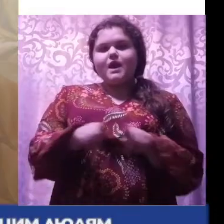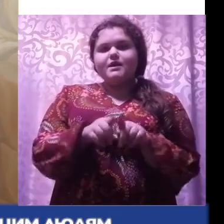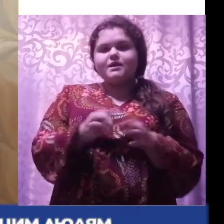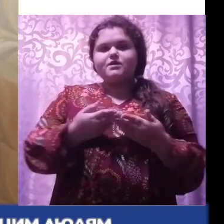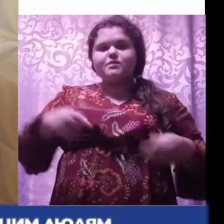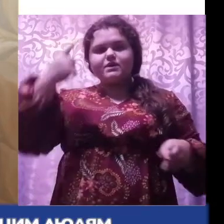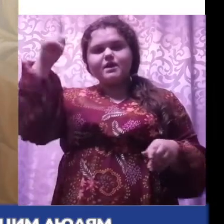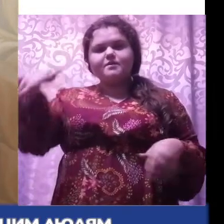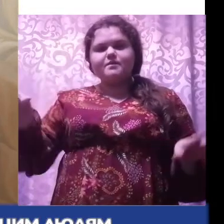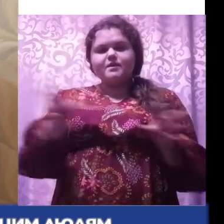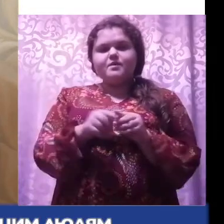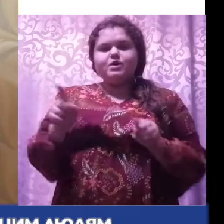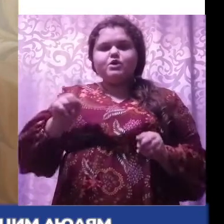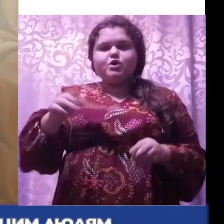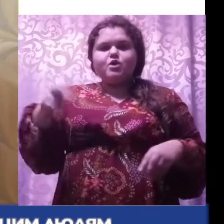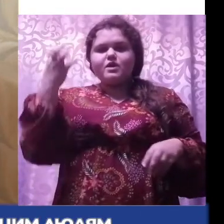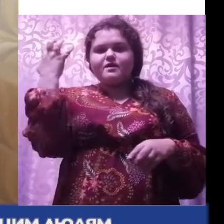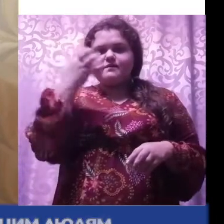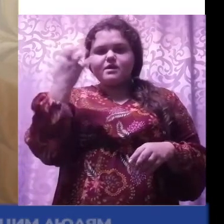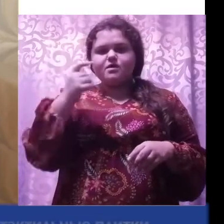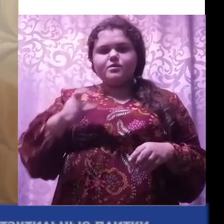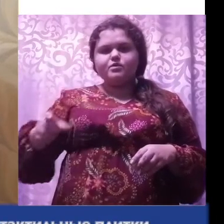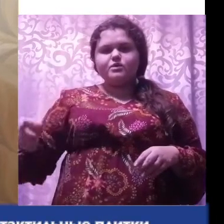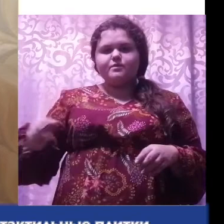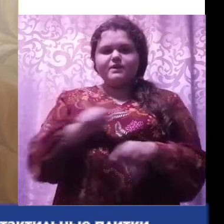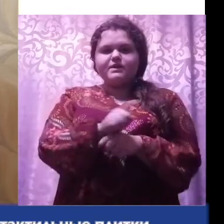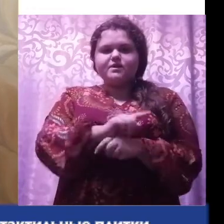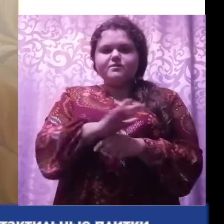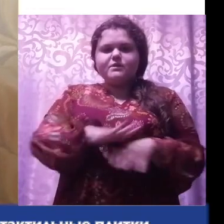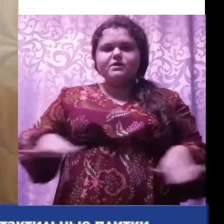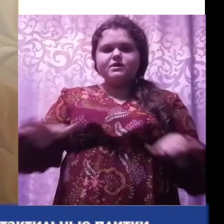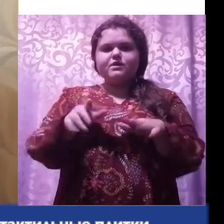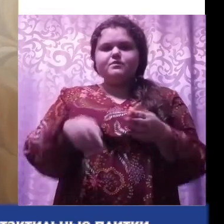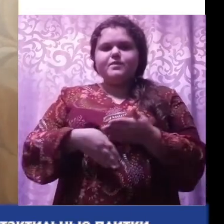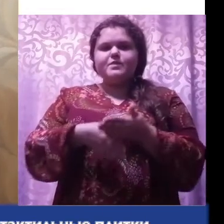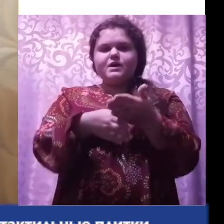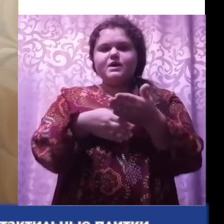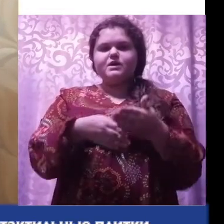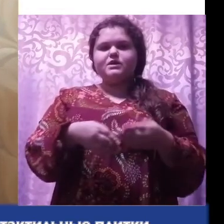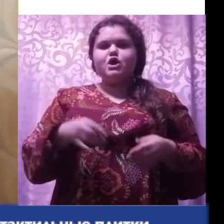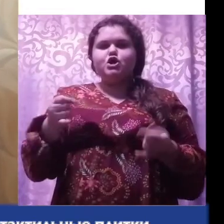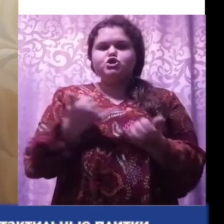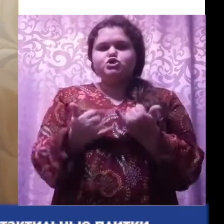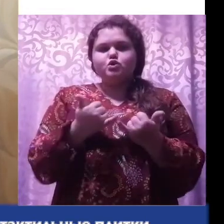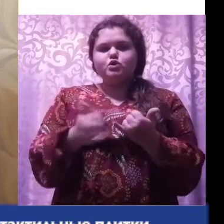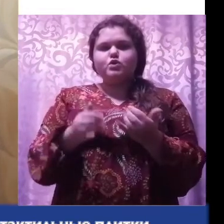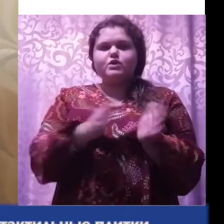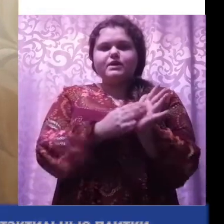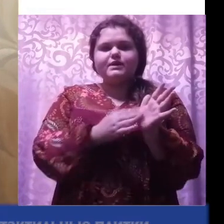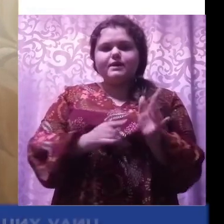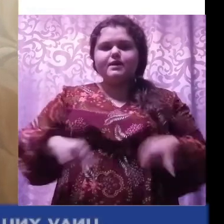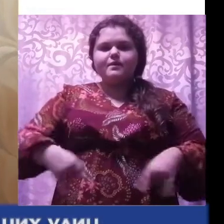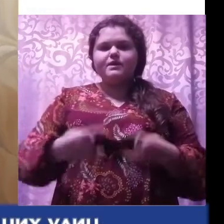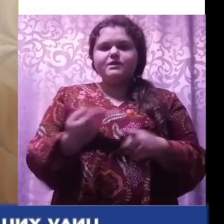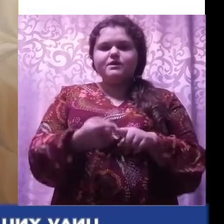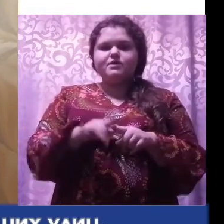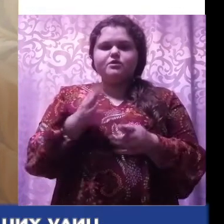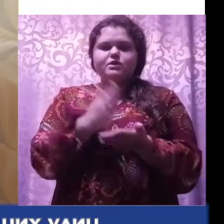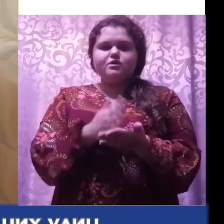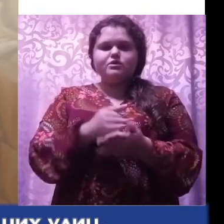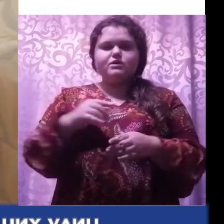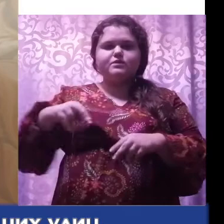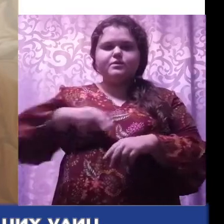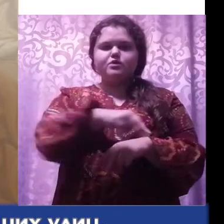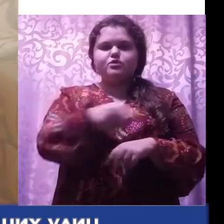Также мы знаем с вами, что невидящим людям ориентироваться в пространстве помогают желтые тактильные плитки, которые